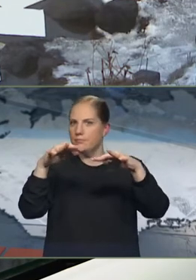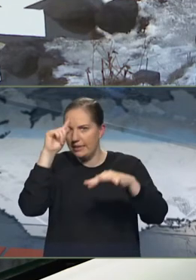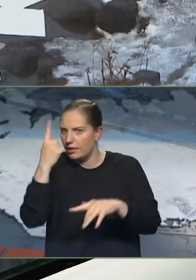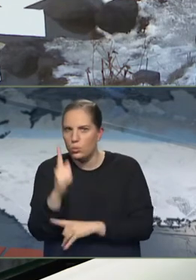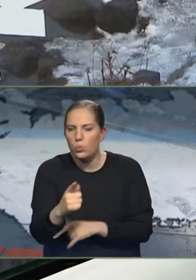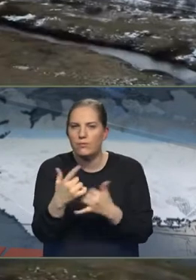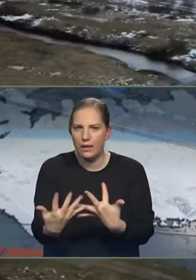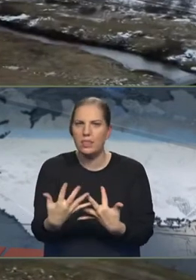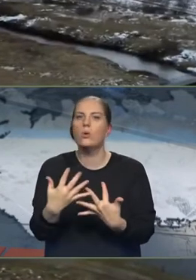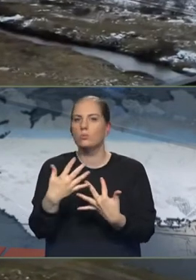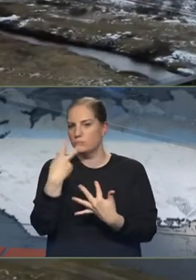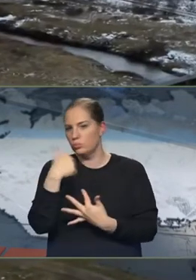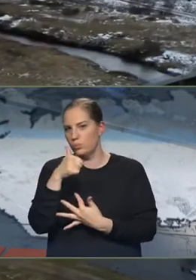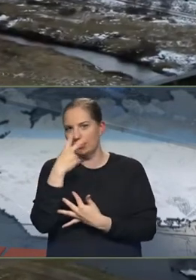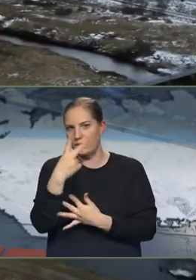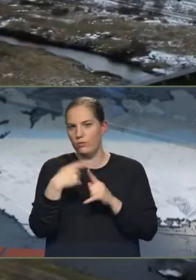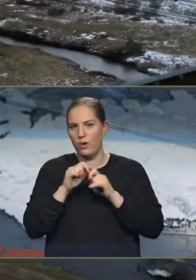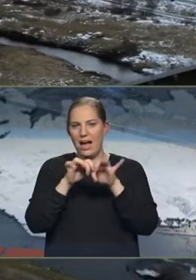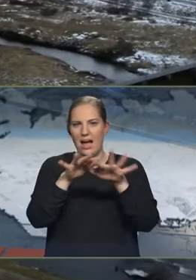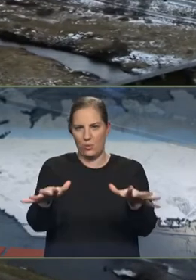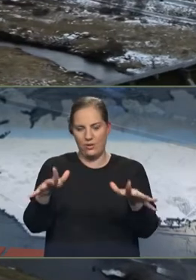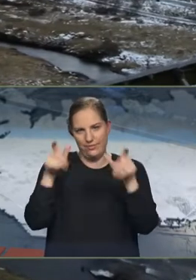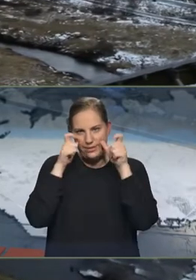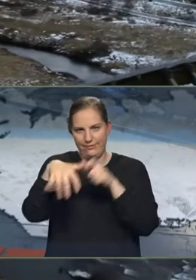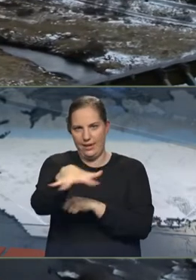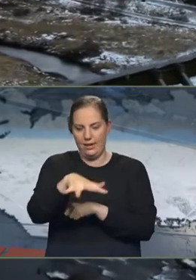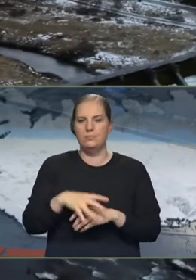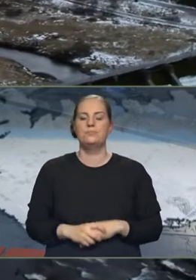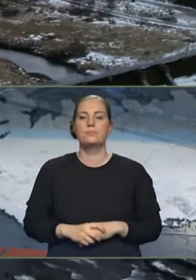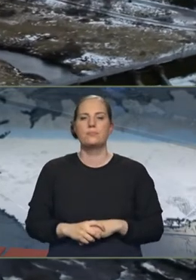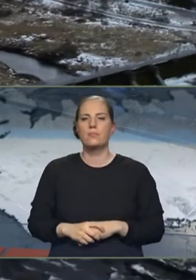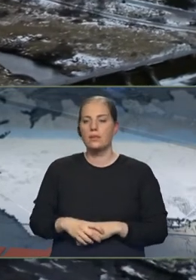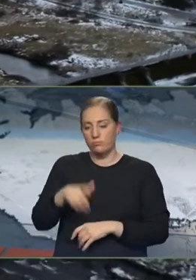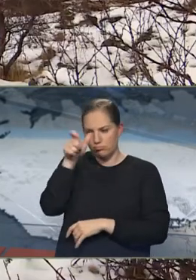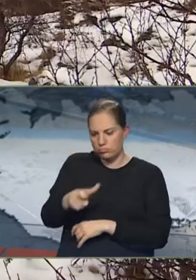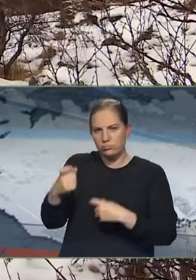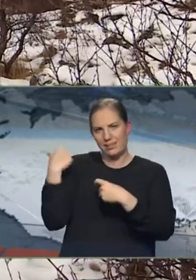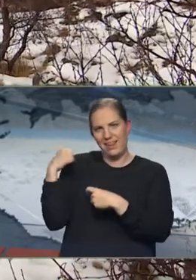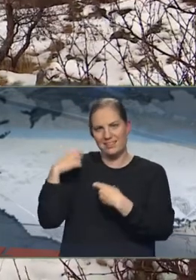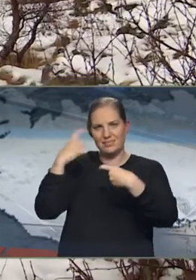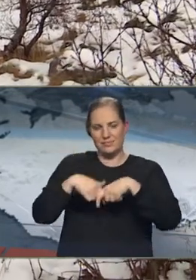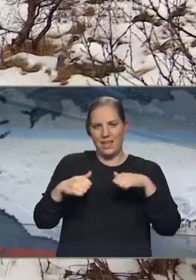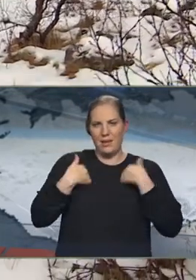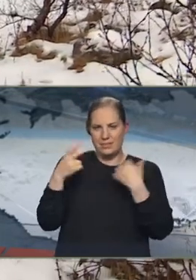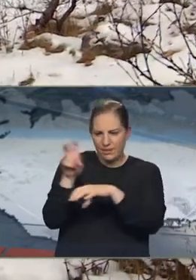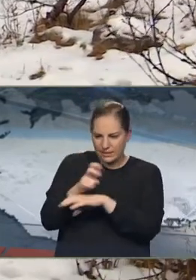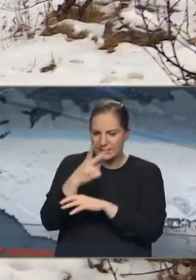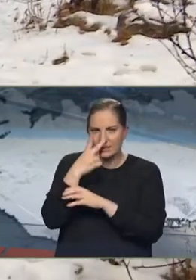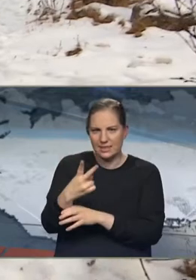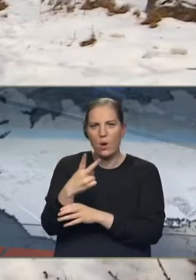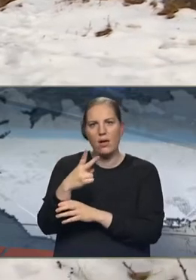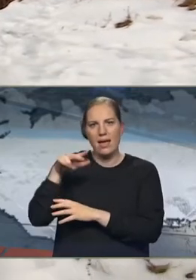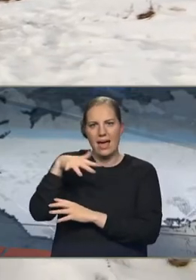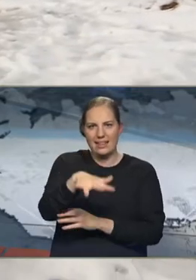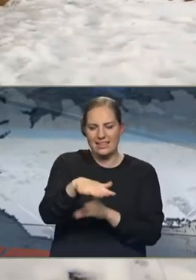að koma í ljós. Vegfarandi hafði samband við heilbreiðis eftir lit reykjavíkur um háttið spil í gær og tilkyndum ólíjufleki á